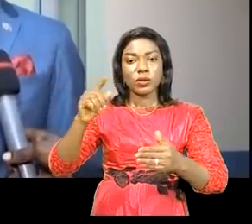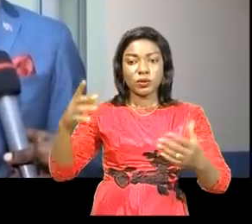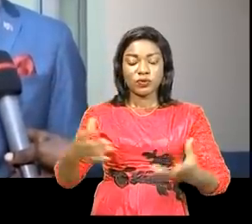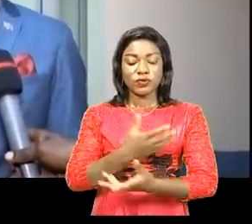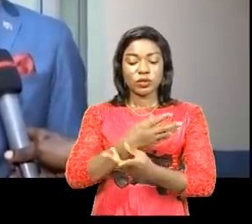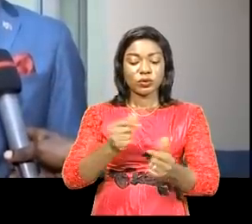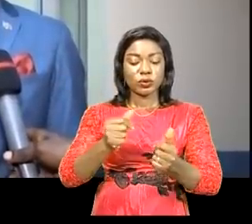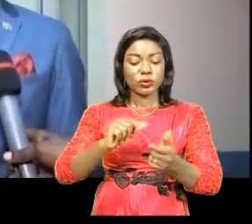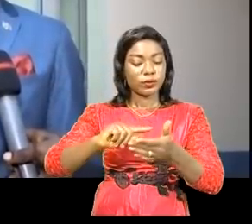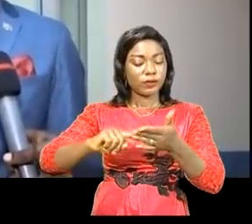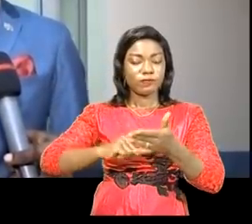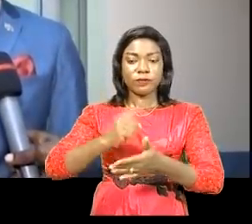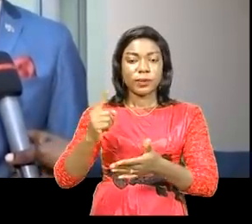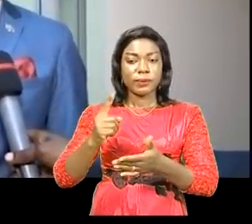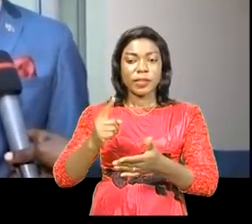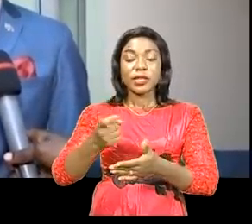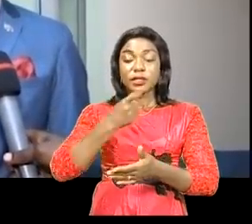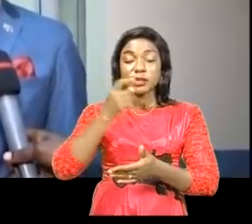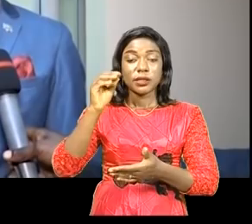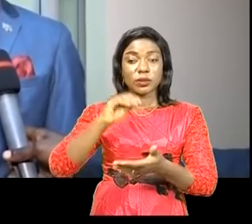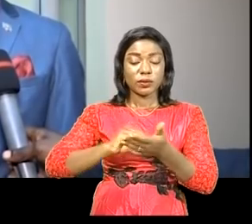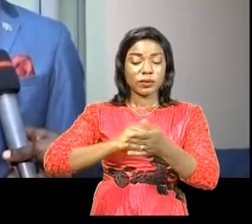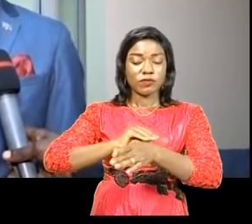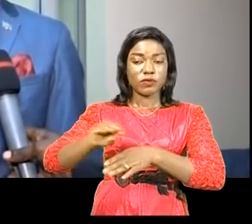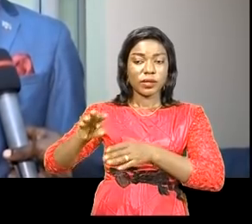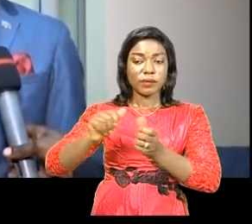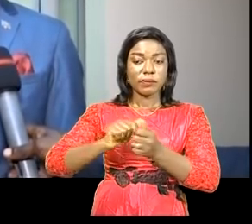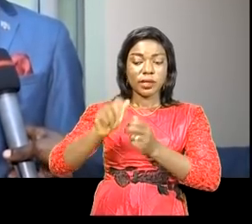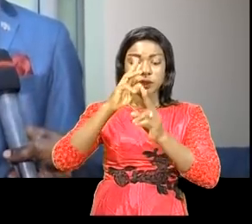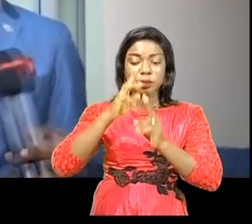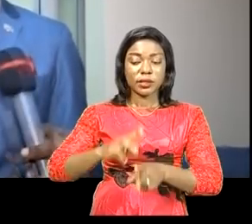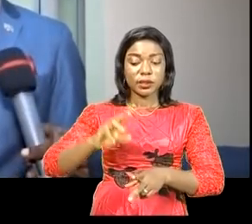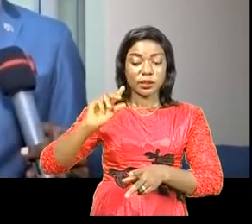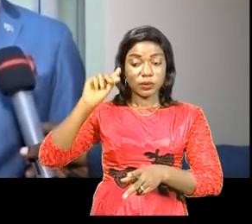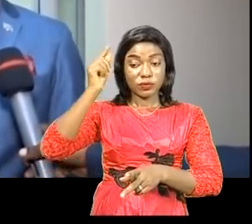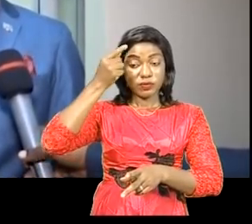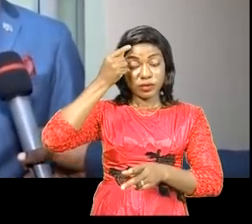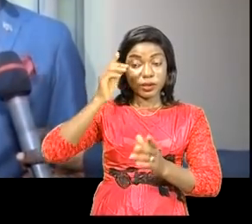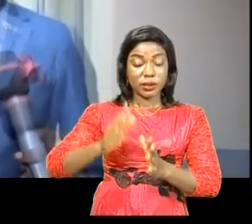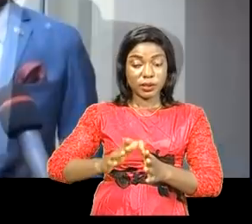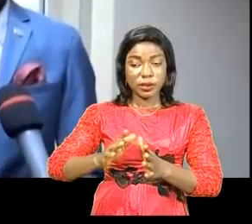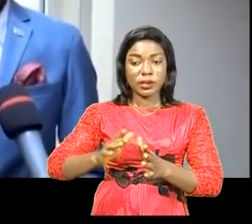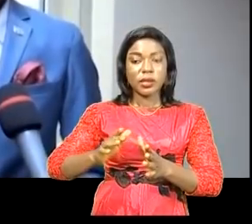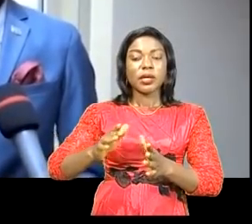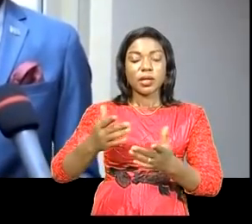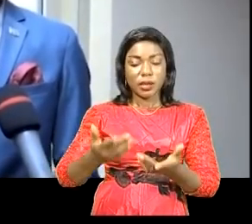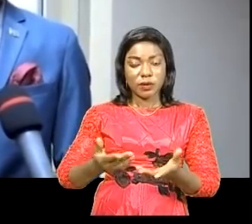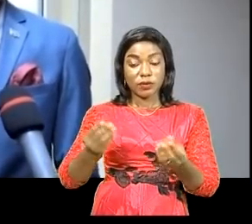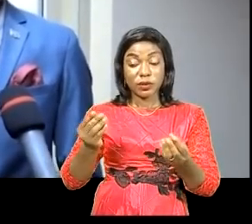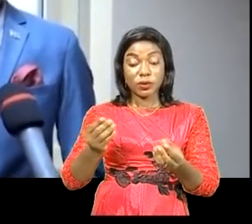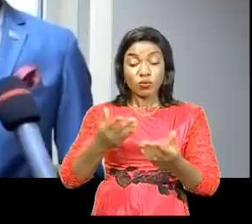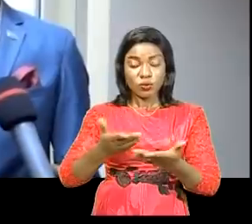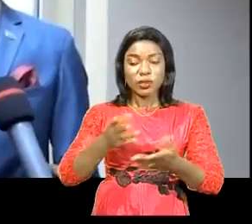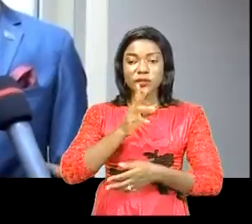solution. J'ai été envoyé par son excellence, monsieur le gouverneur. Les négociations continuent. Ce qui est vrai est qu